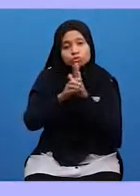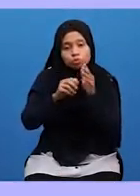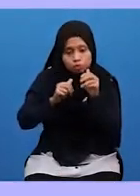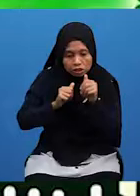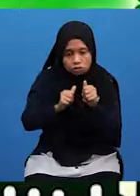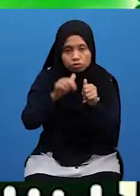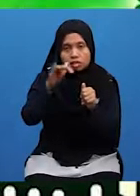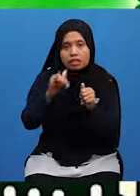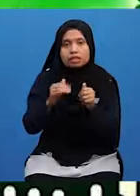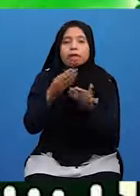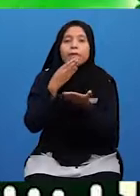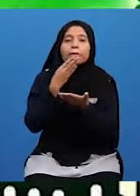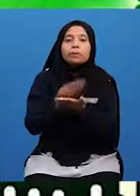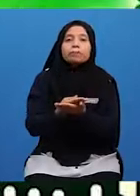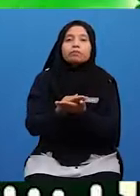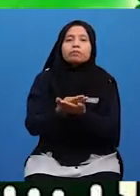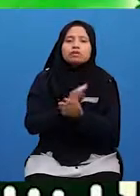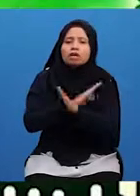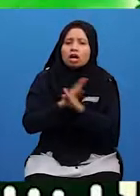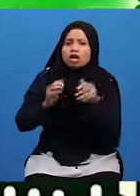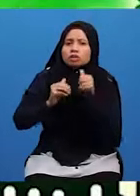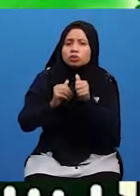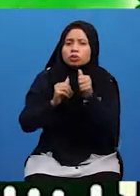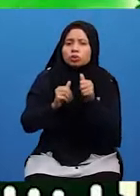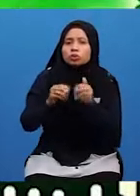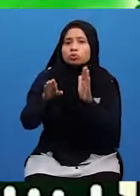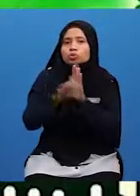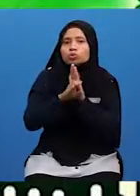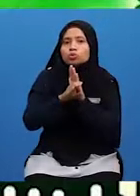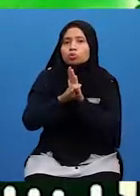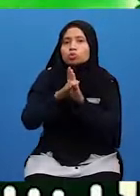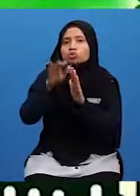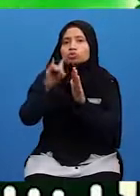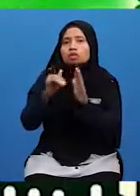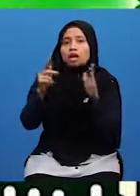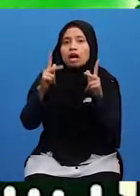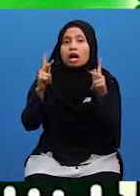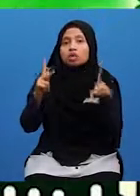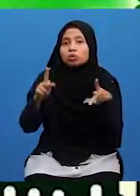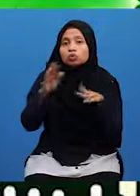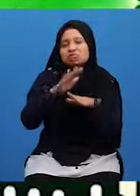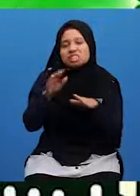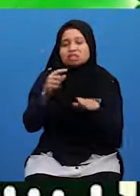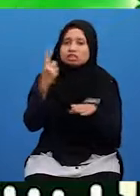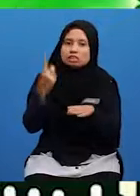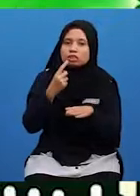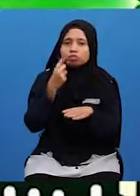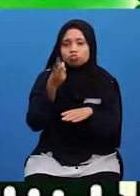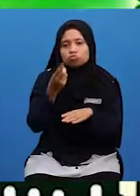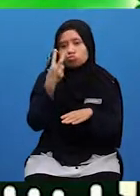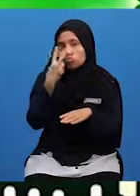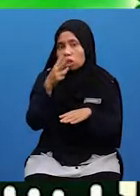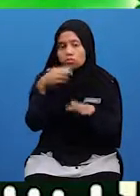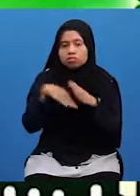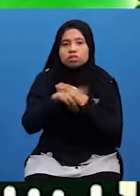Jangan mudah terpengaruh dengan contoh-contoh Watak katun yang murid-murid tonton kat